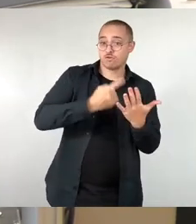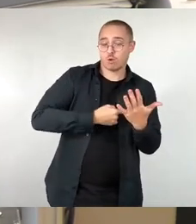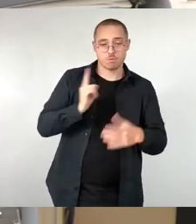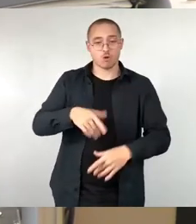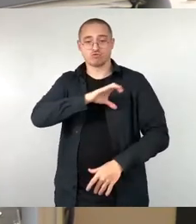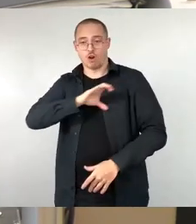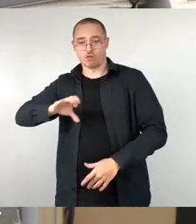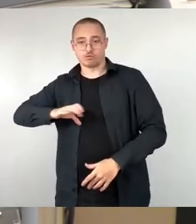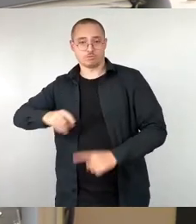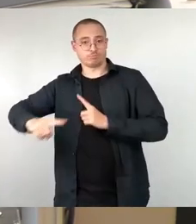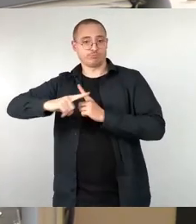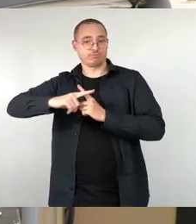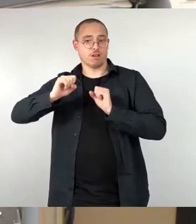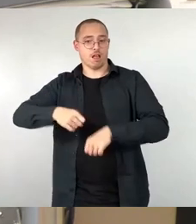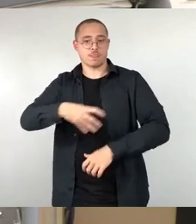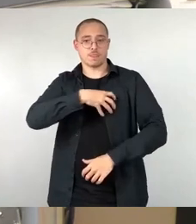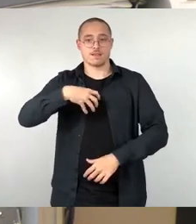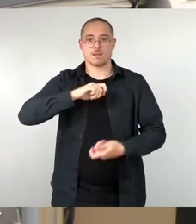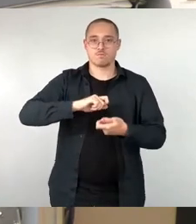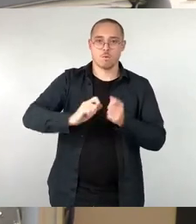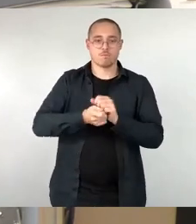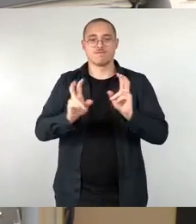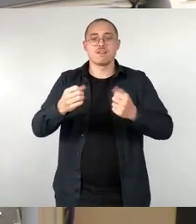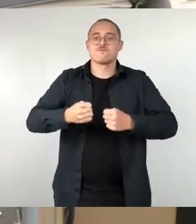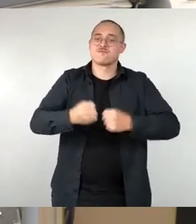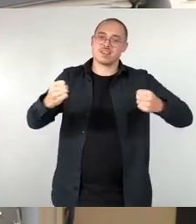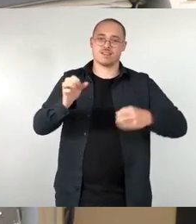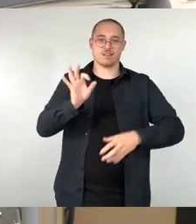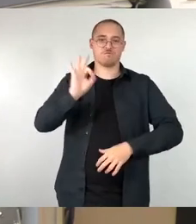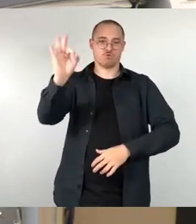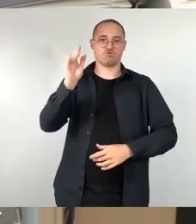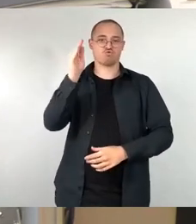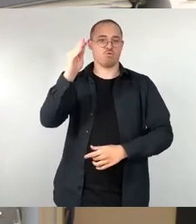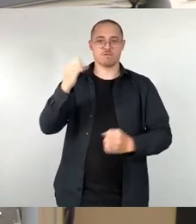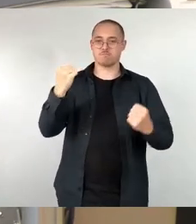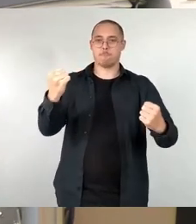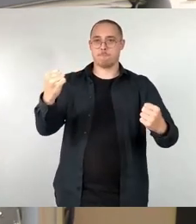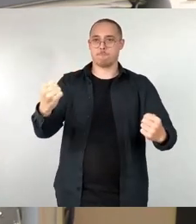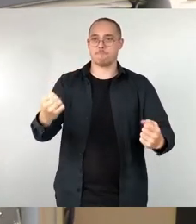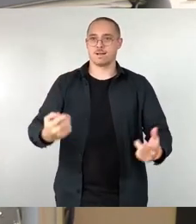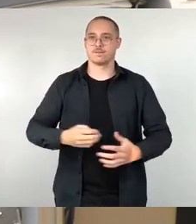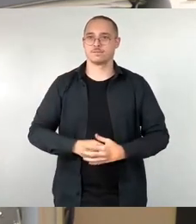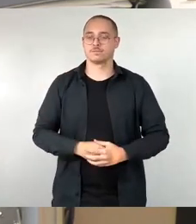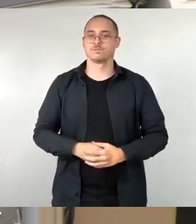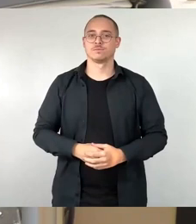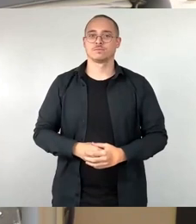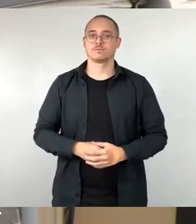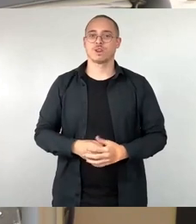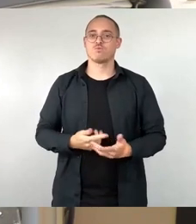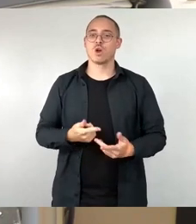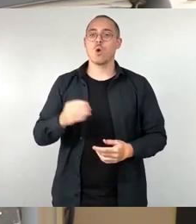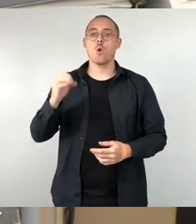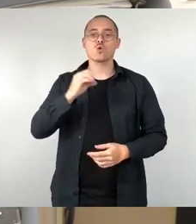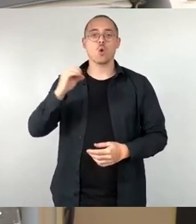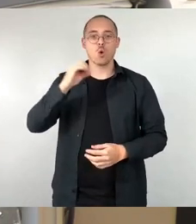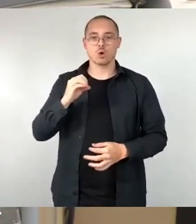um Dresden fit für die Zukunft zu machen. Der ökologische Fußabdruck Dresdens muss verträglich